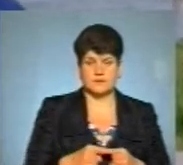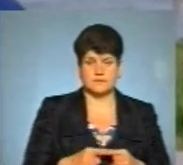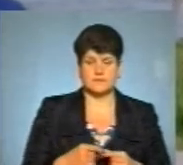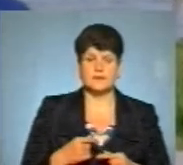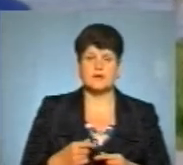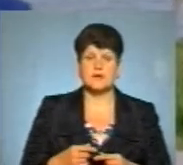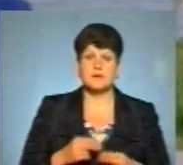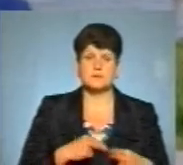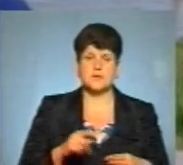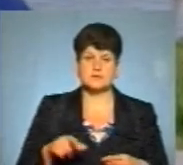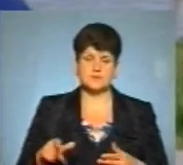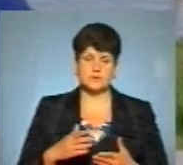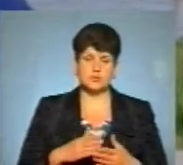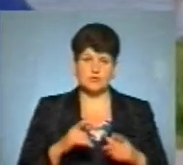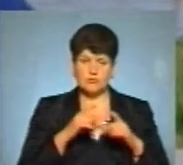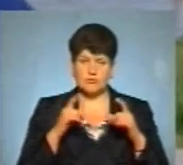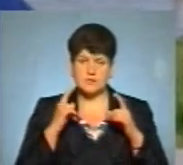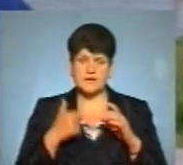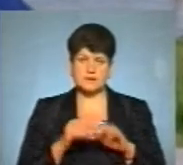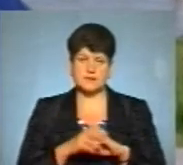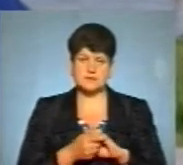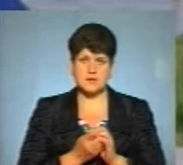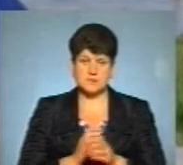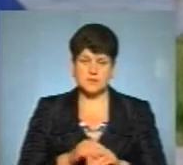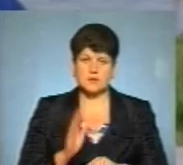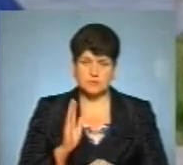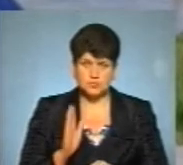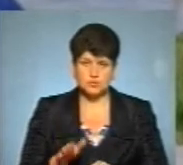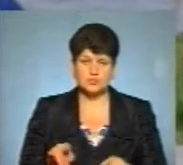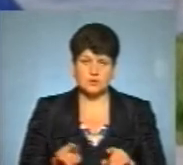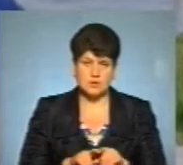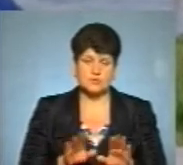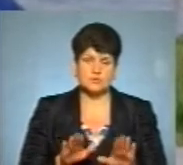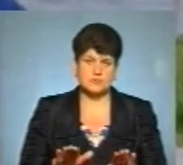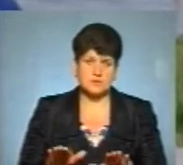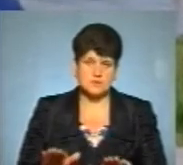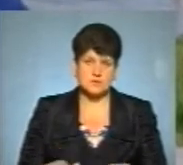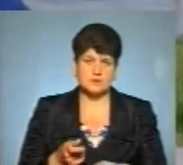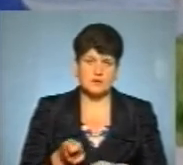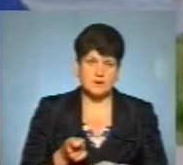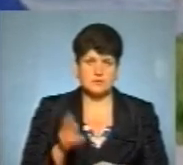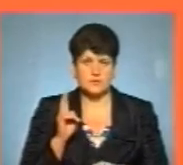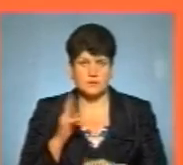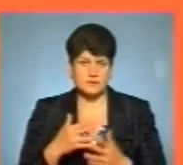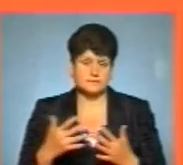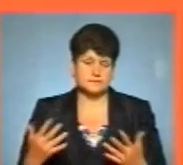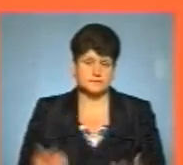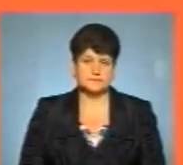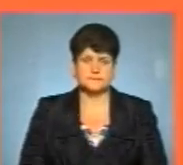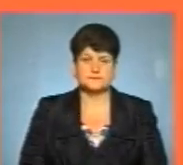зокрема, працівники на пляжі будуть масках і будуть антисептики, також в місцях, там, на касах, в туалетах, так далі.